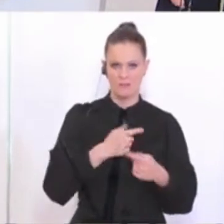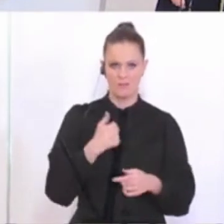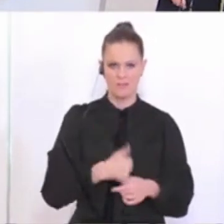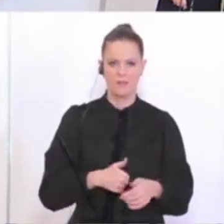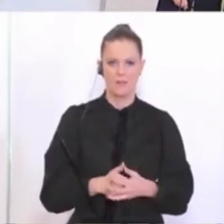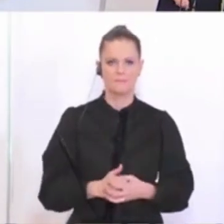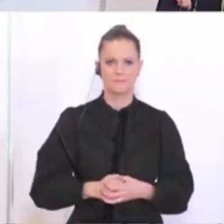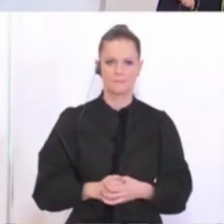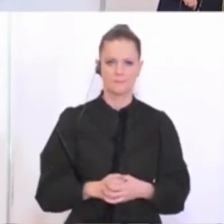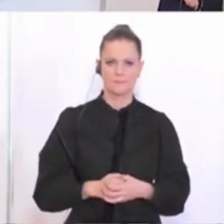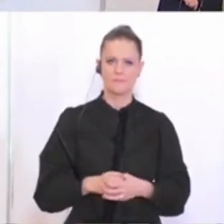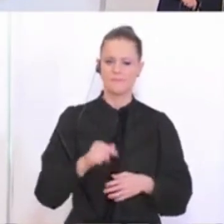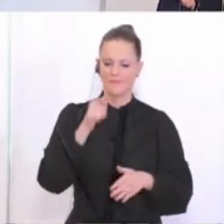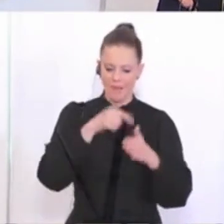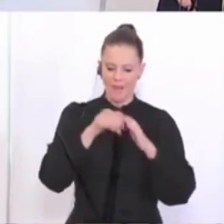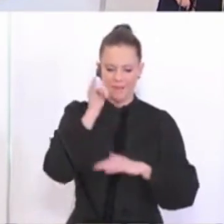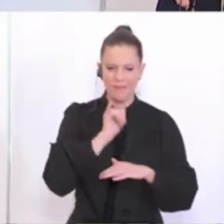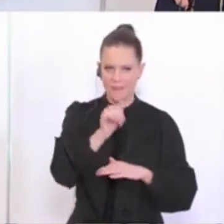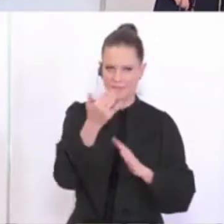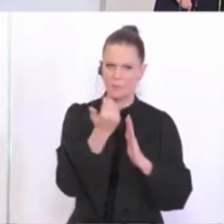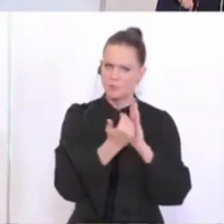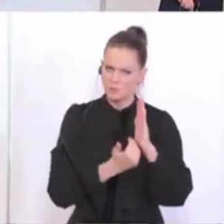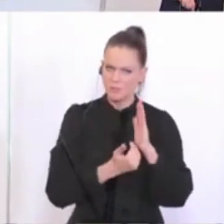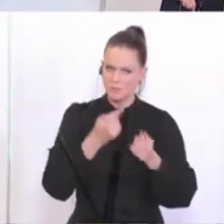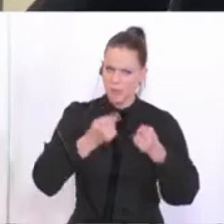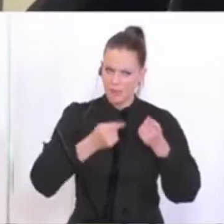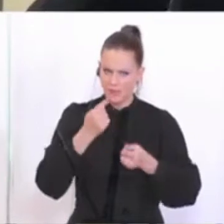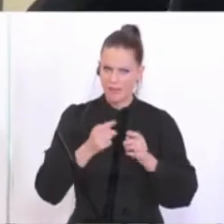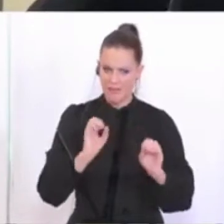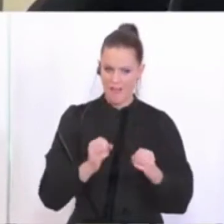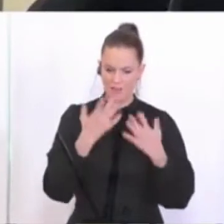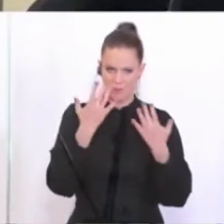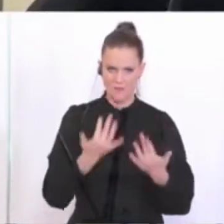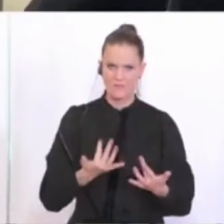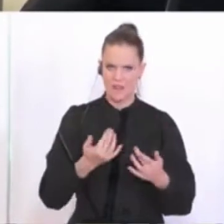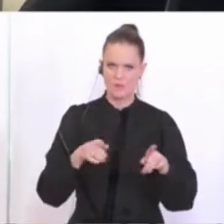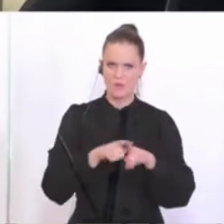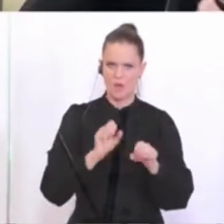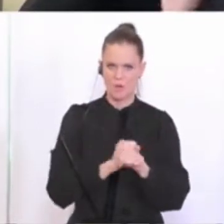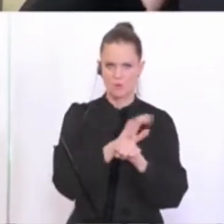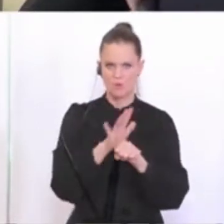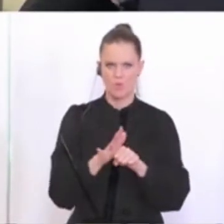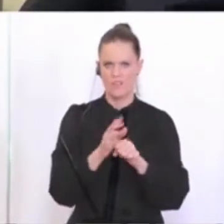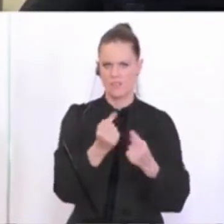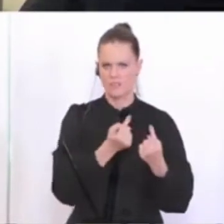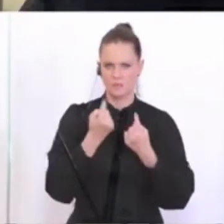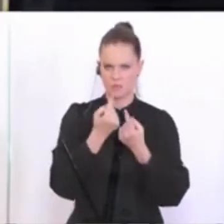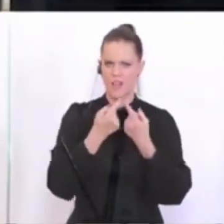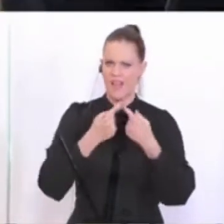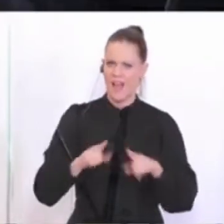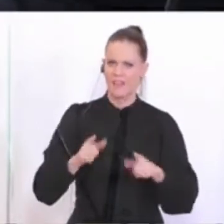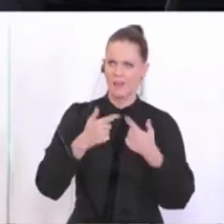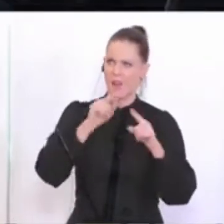Anschlussfrage zu den Einreisebestimmungen. Kann das auch sein, dass man sich dann die aktuellen Zahlen und die Covid-Situation in anderen